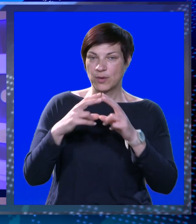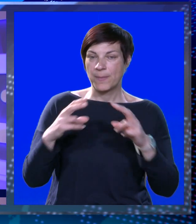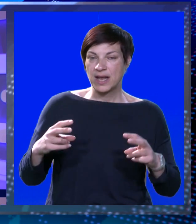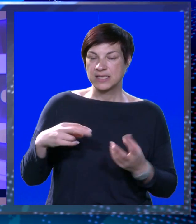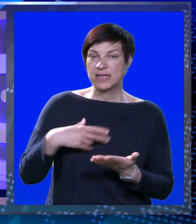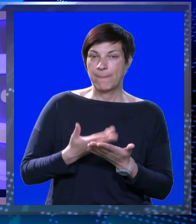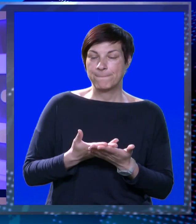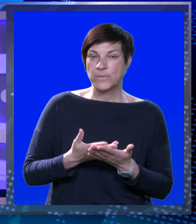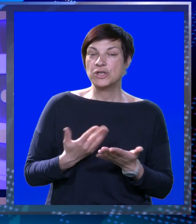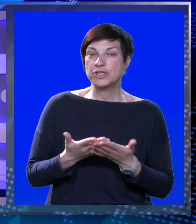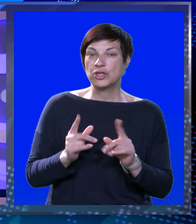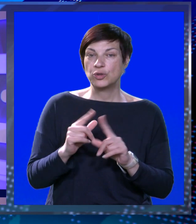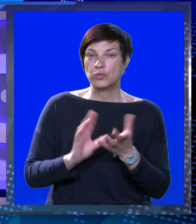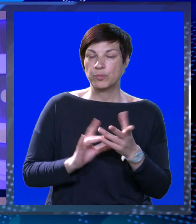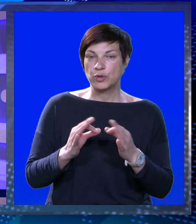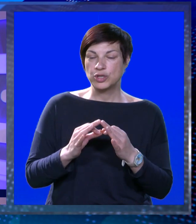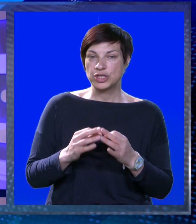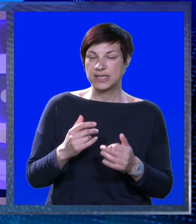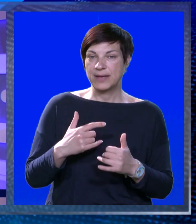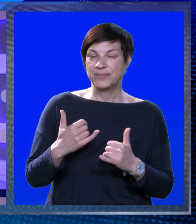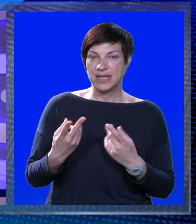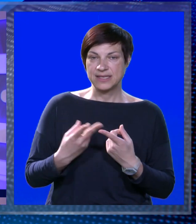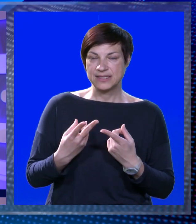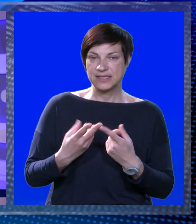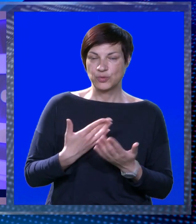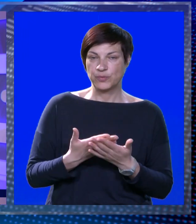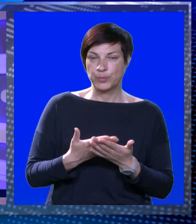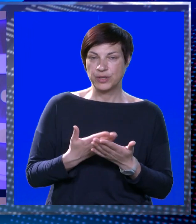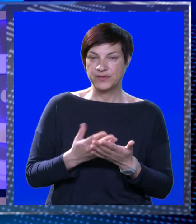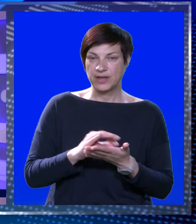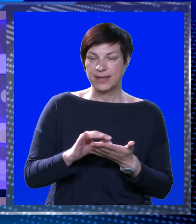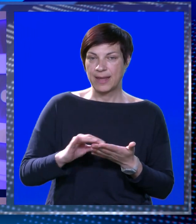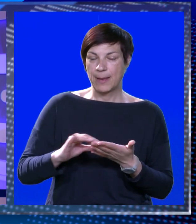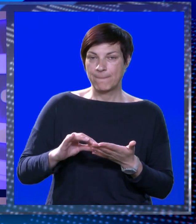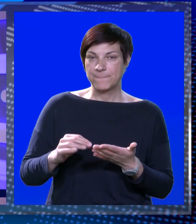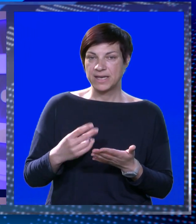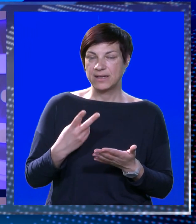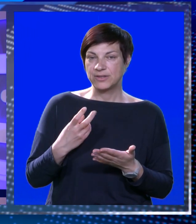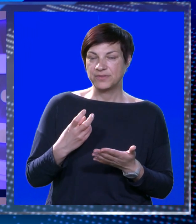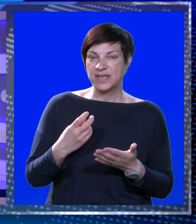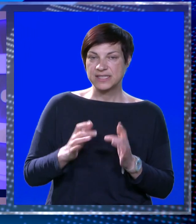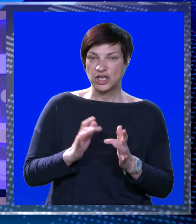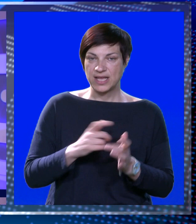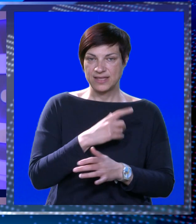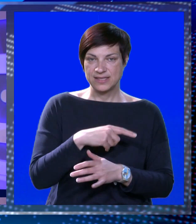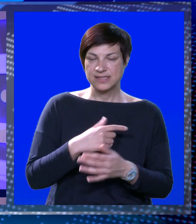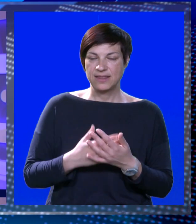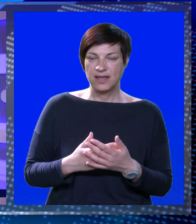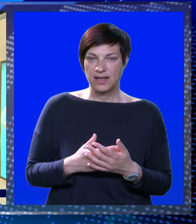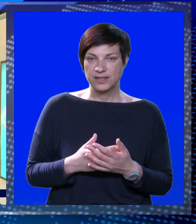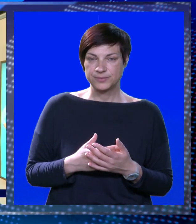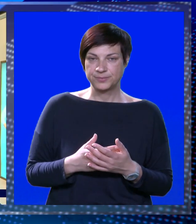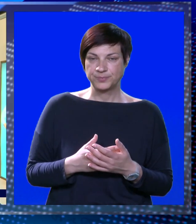Pelješkim mostom u organizaciji Domošena, danas je za Dubrovačku televiziju potvrđeno kako je prijavljeno gotovo 200 natjecatelja.